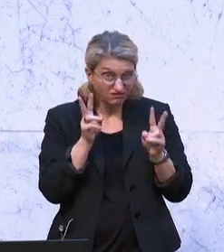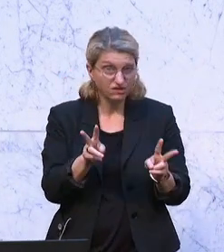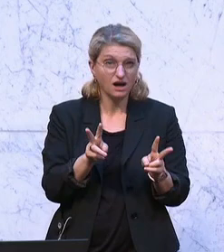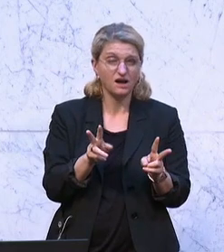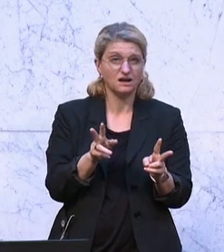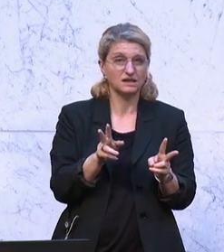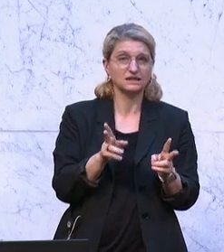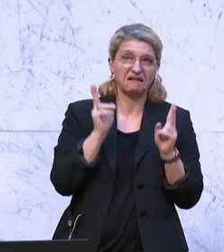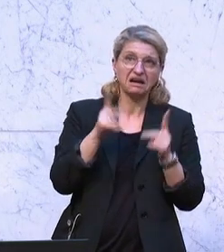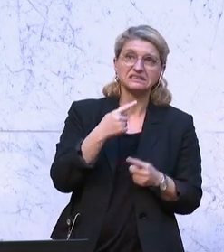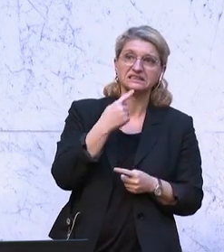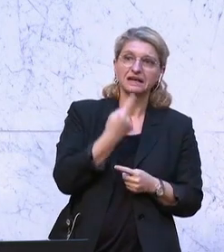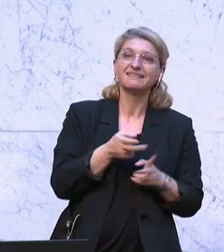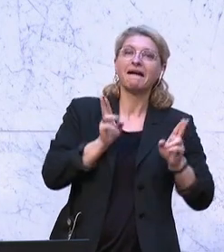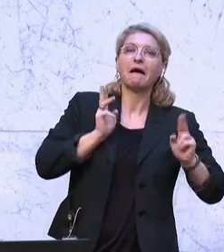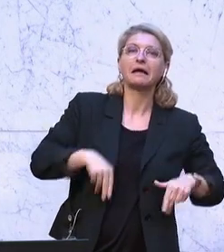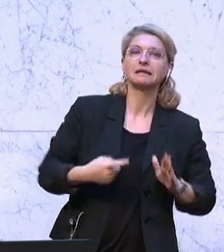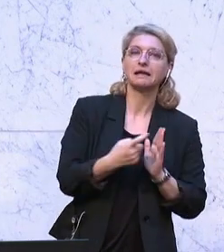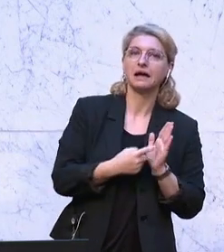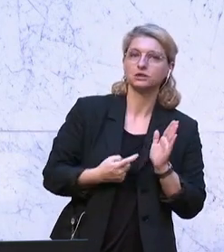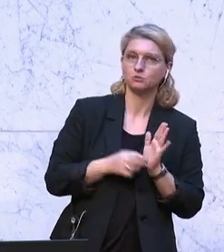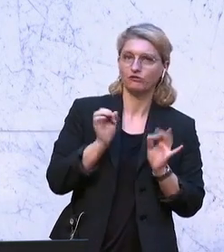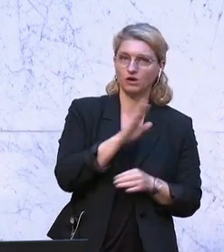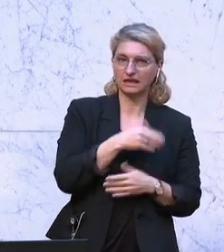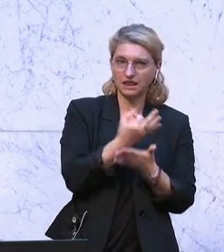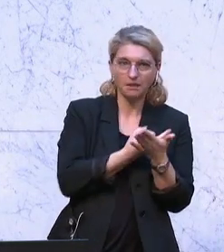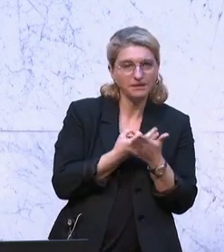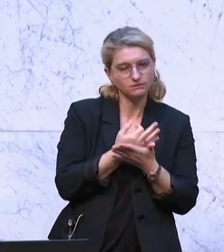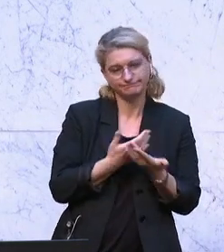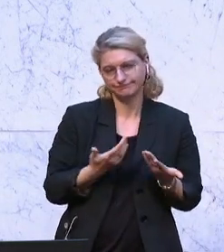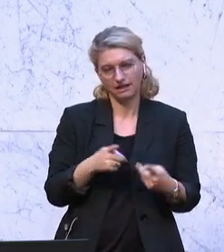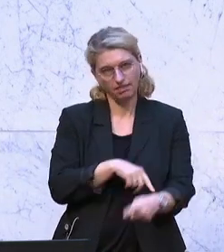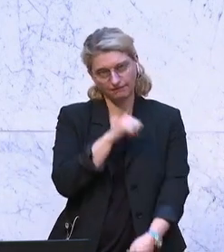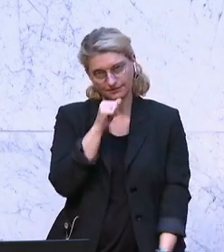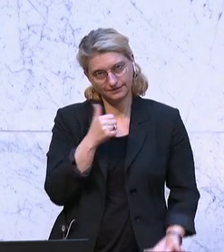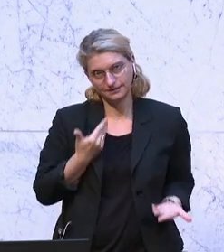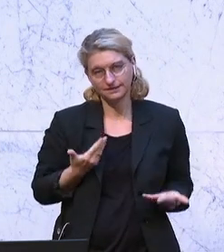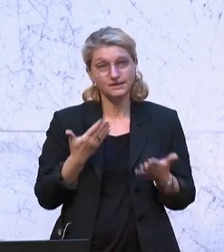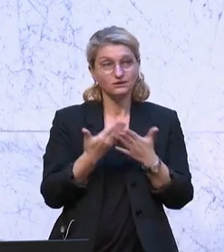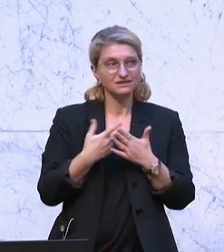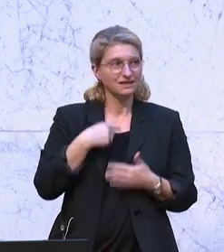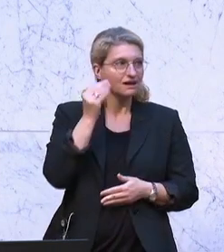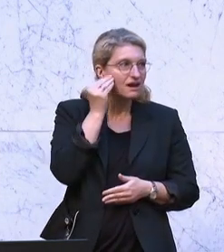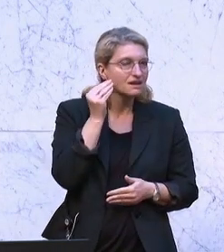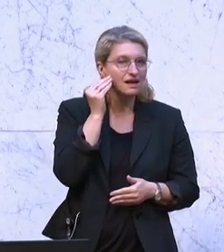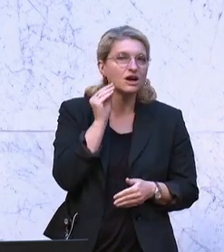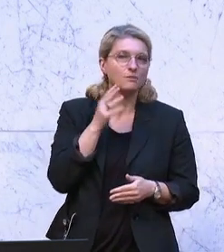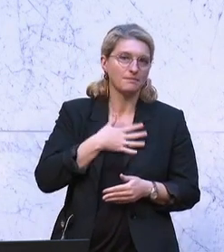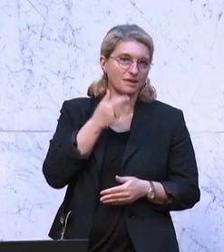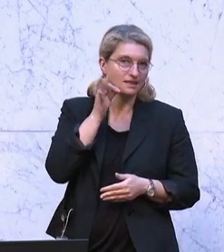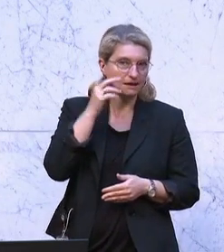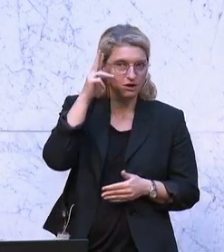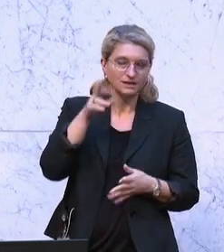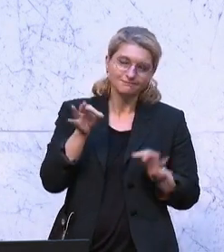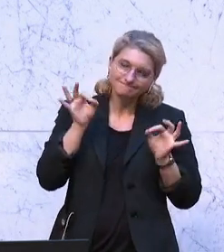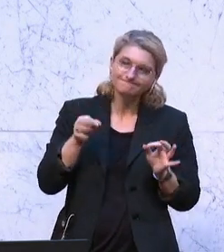von einem Rechtsanspruch auf Kinderbildung sprechen kann. Und deshalb glaube ich, meine sehr geehrten Damen und Herren, wäre es zwingend